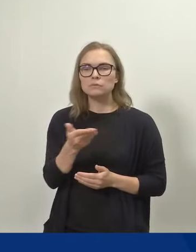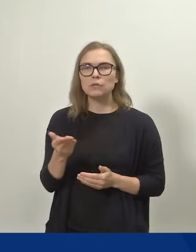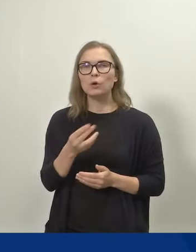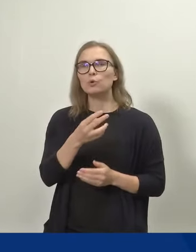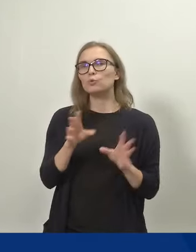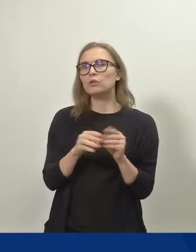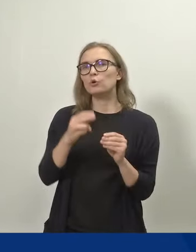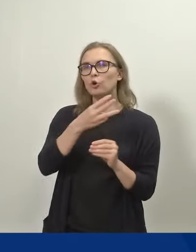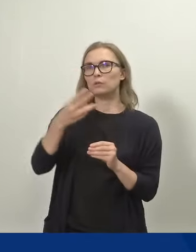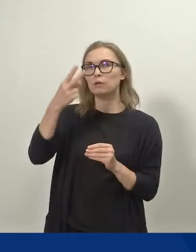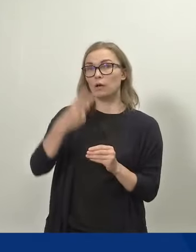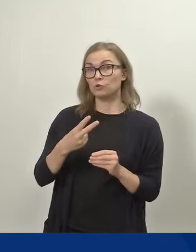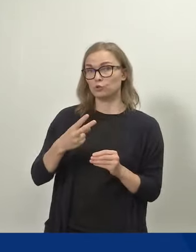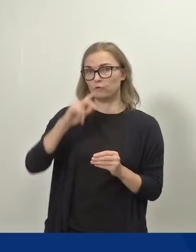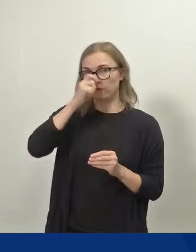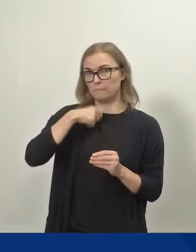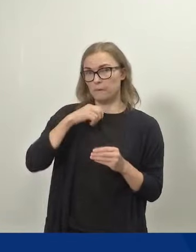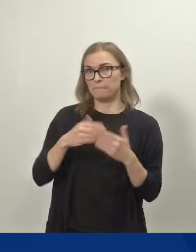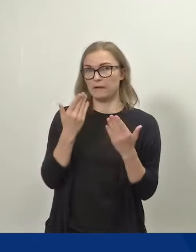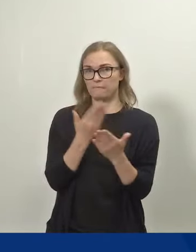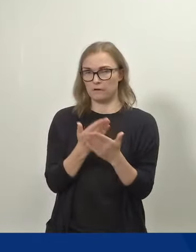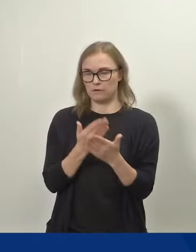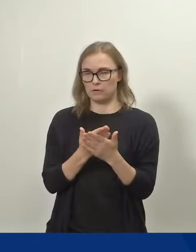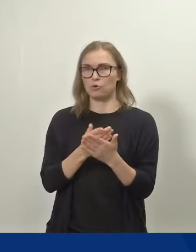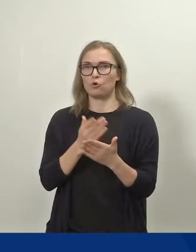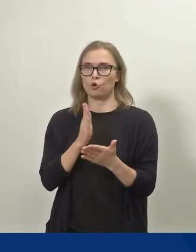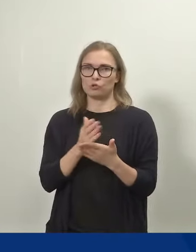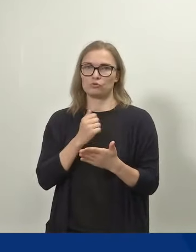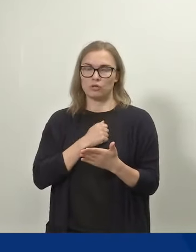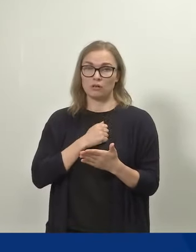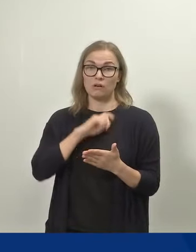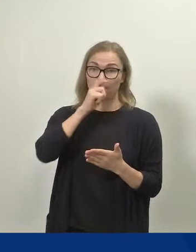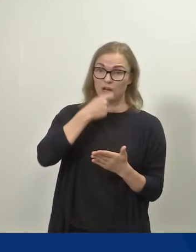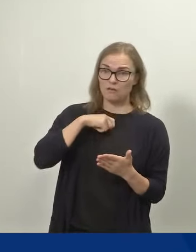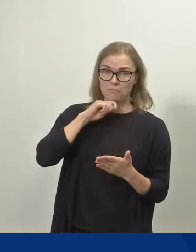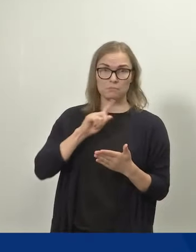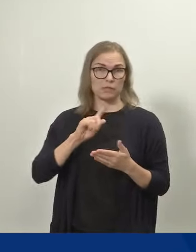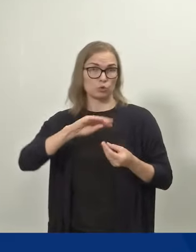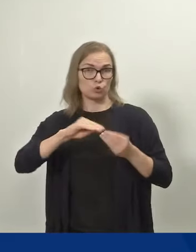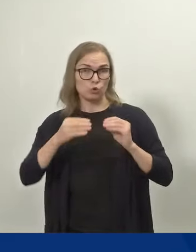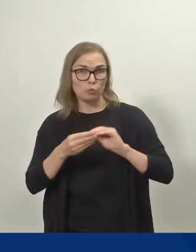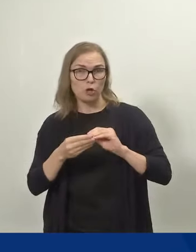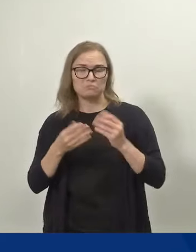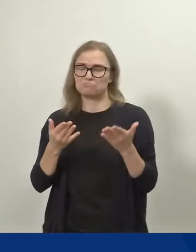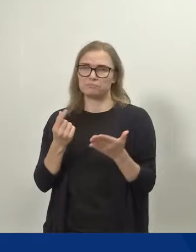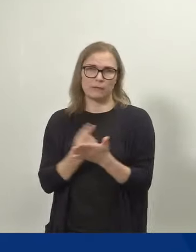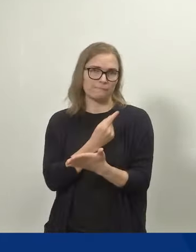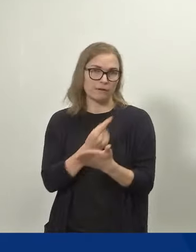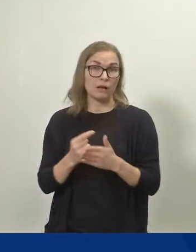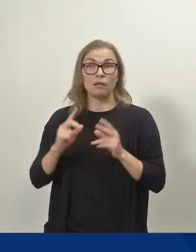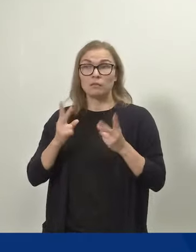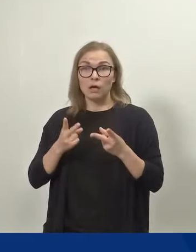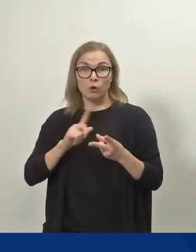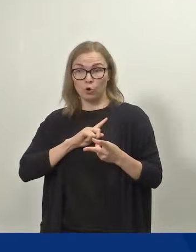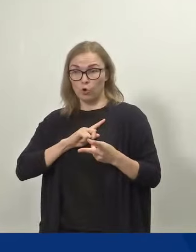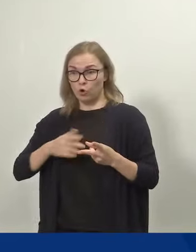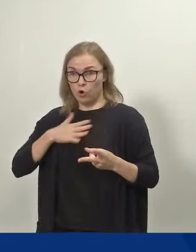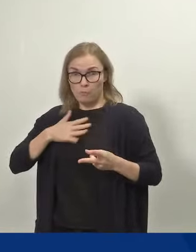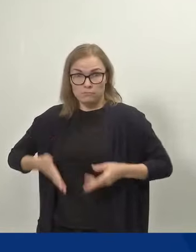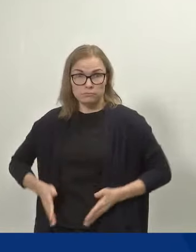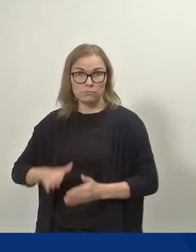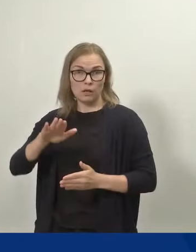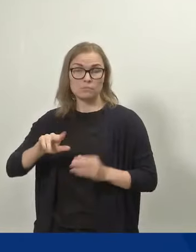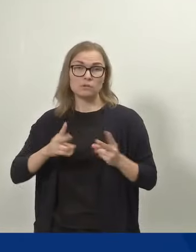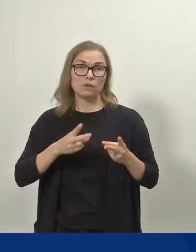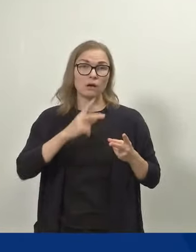vanhempainpäivärahan, riippumatta vanhempien sukupuolesta tai siitä, onko kyseessä biologinen vai adoptioperhe, tai